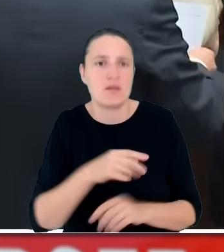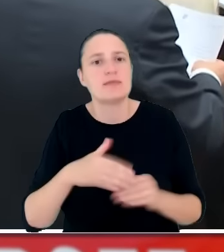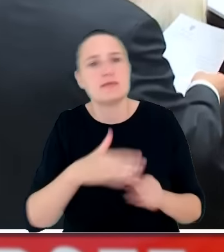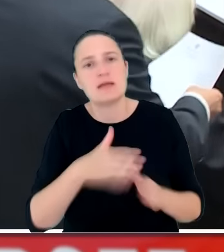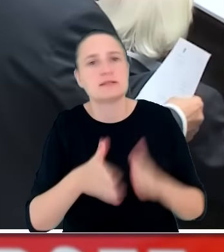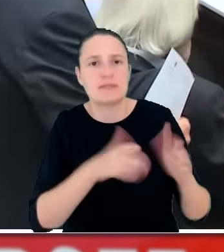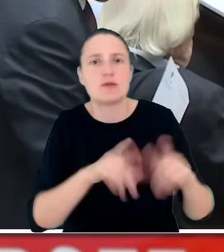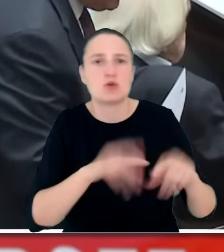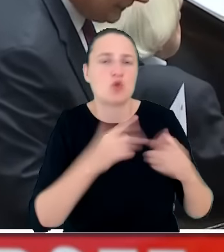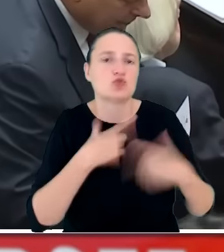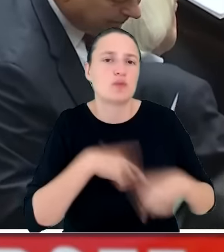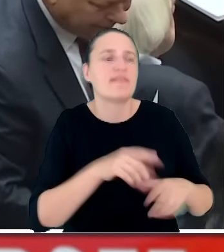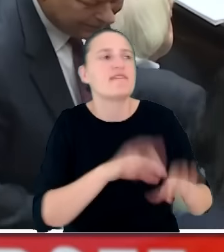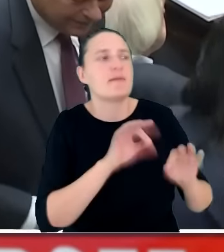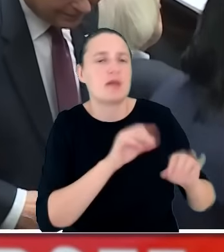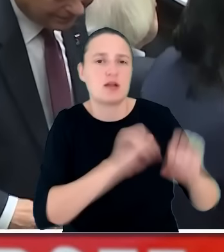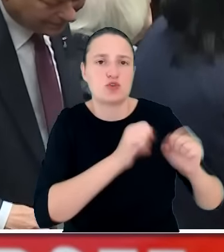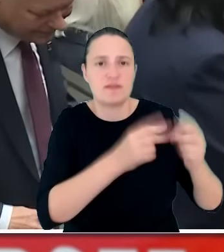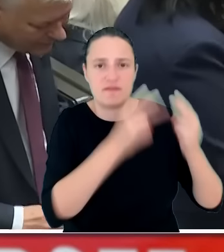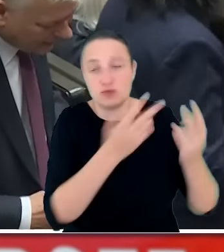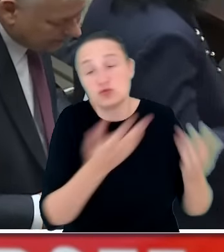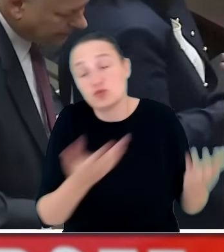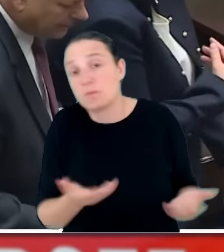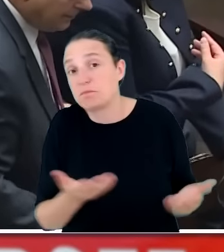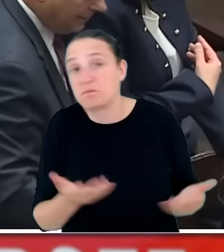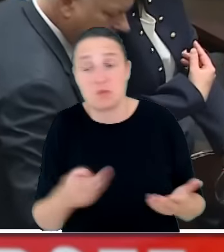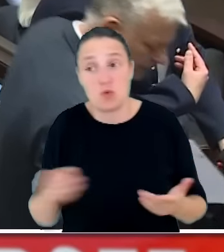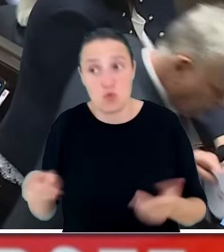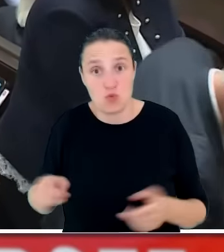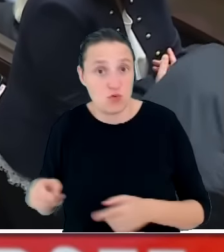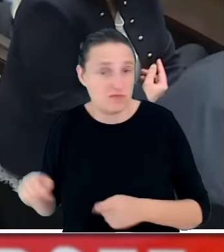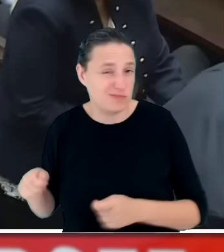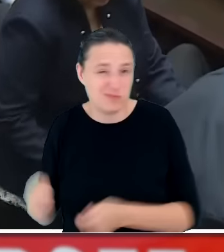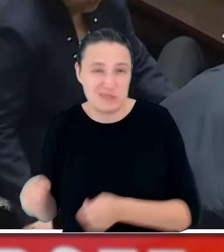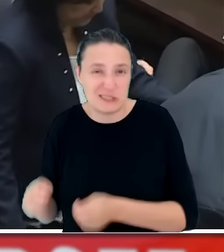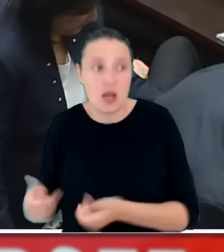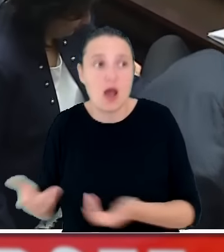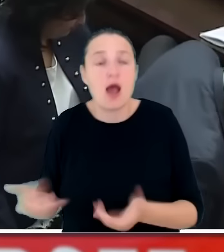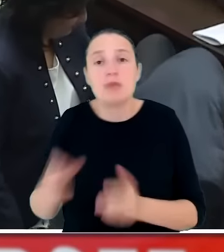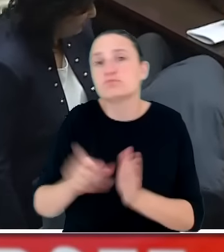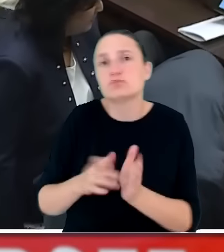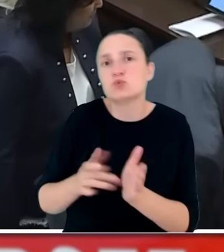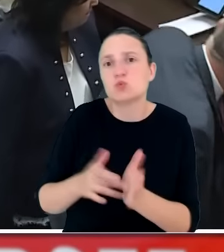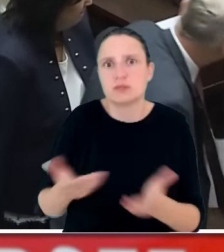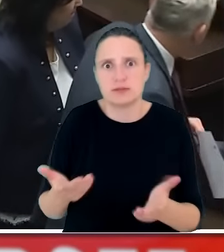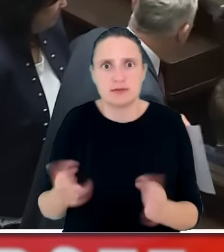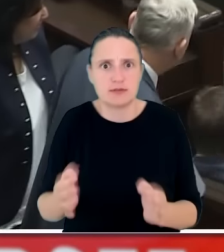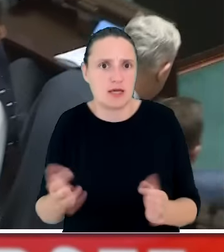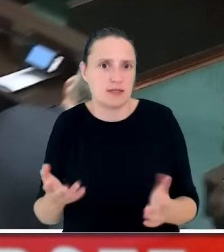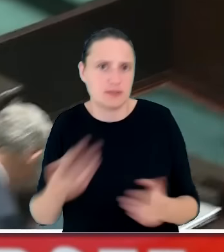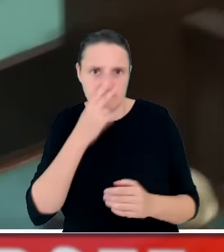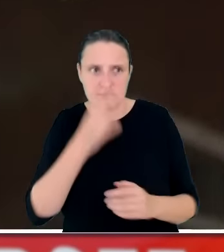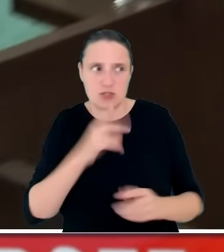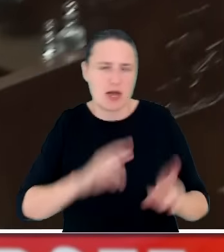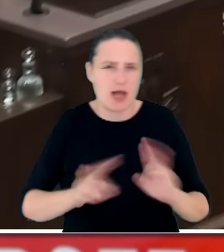najwyższym, to działanie premiera Tuska wywołało bardzo silną kontrakcję, wręcz